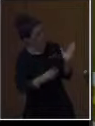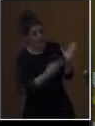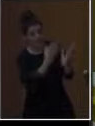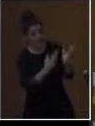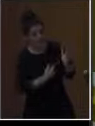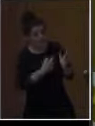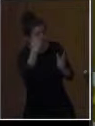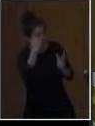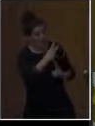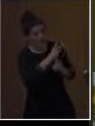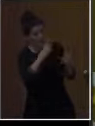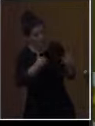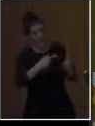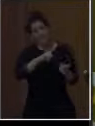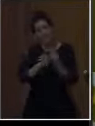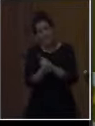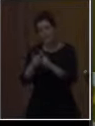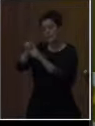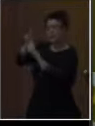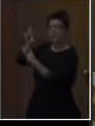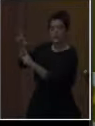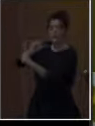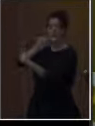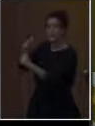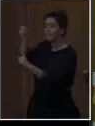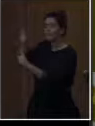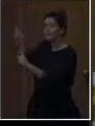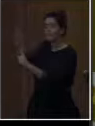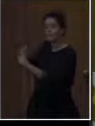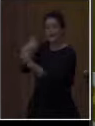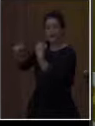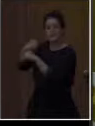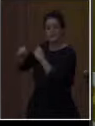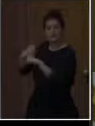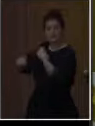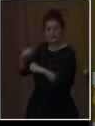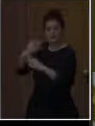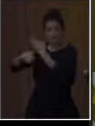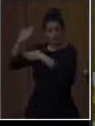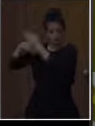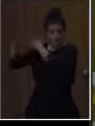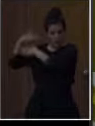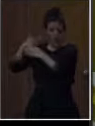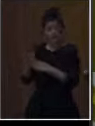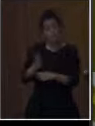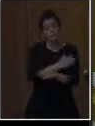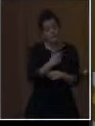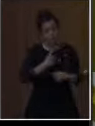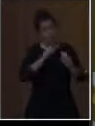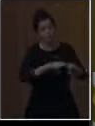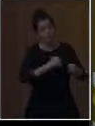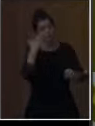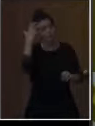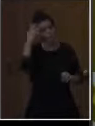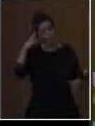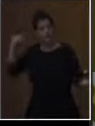στον πίνακα την επίλυση κάποιας υποδειγματικής άσκησης, αφού βέβαια προηγηθεί η διδασκαλία της απαιτούμενης θεωρίας. Μήπως όμως